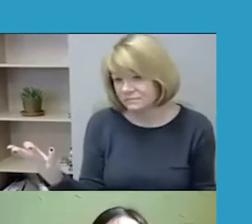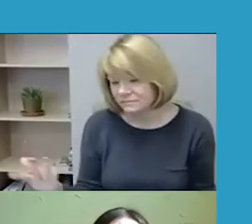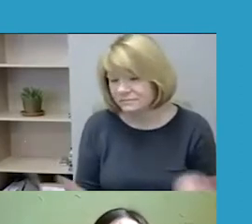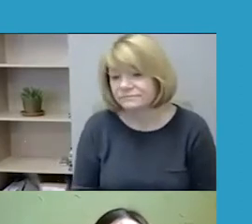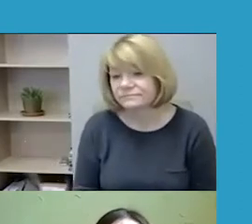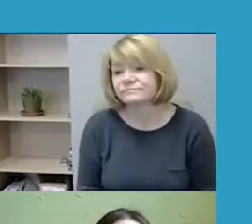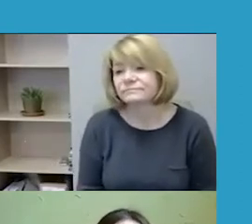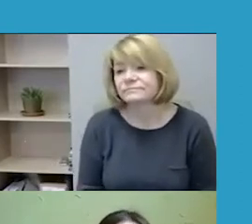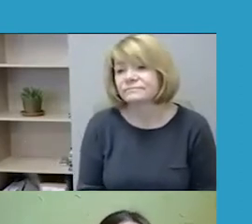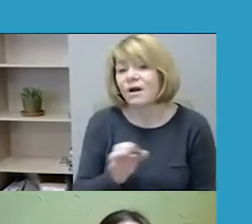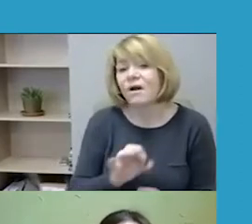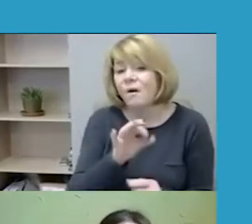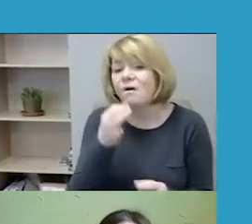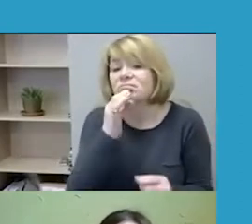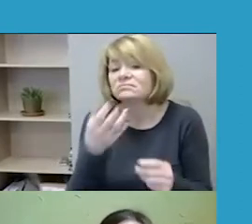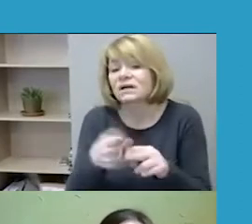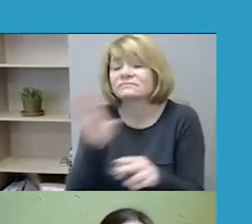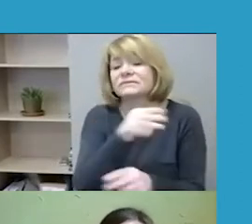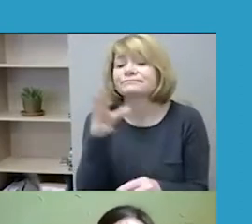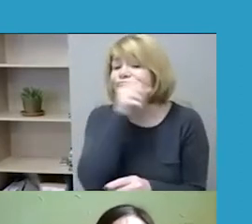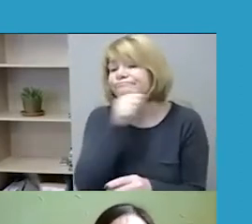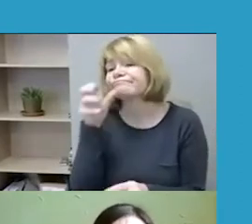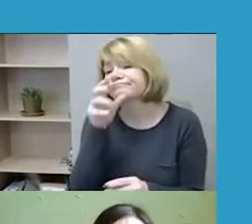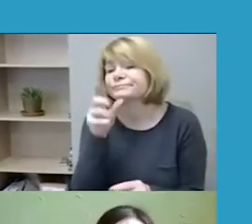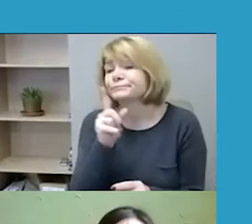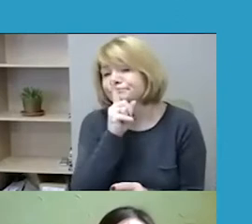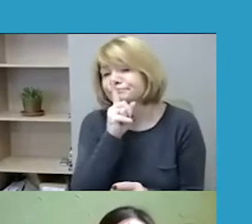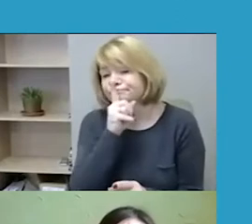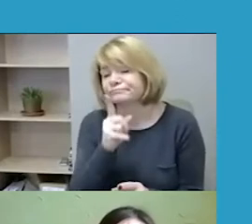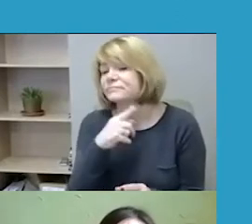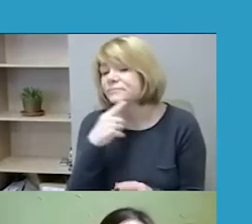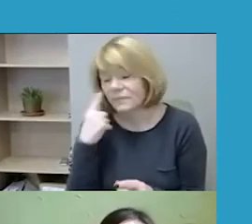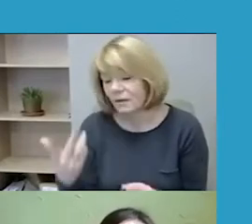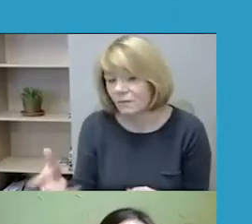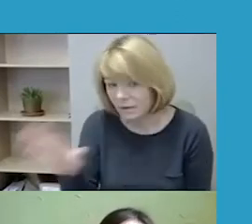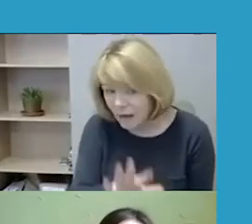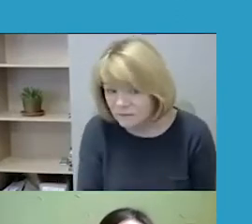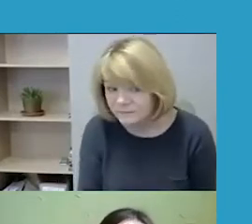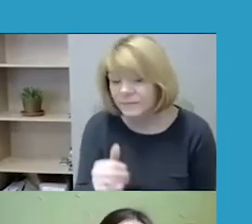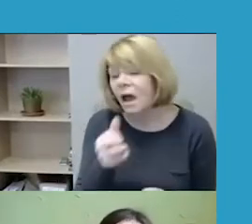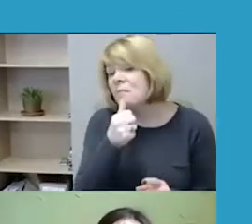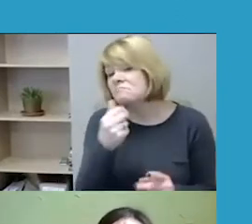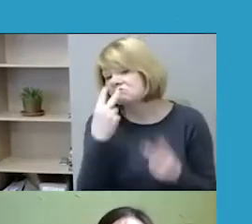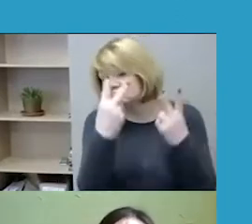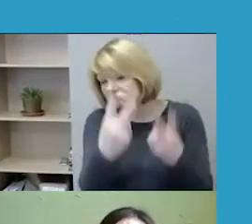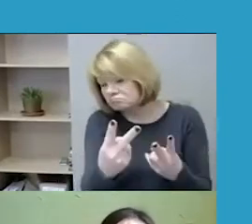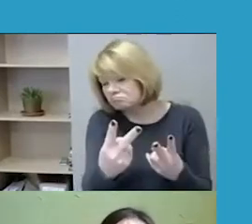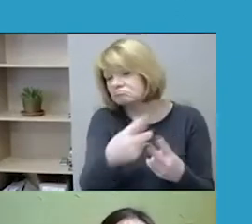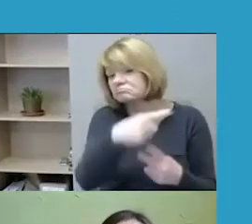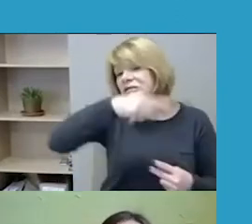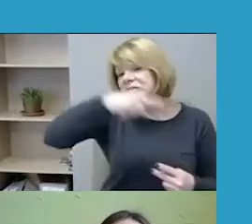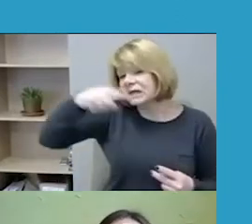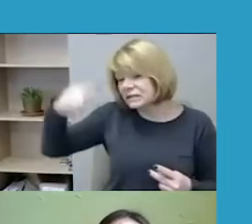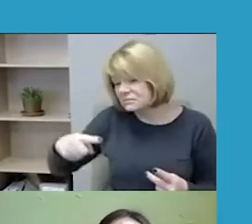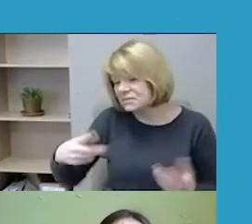kvalifikavimo kliučių. Perinant trumpai prie statistikos, galima